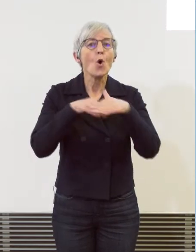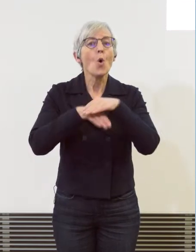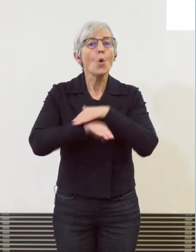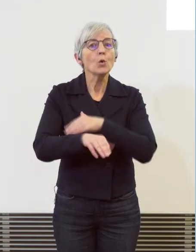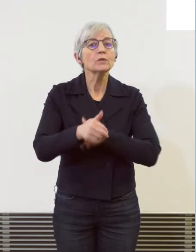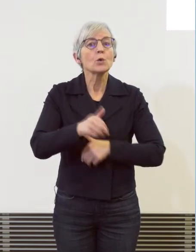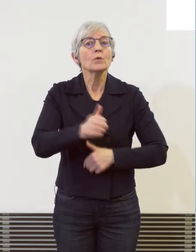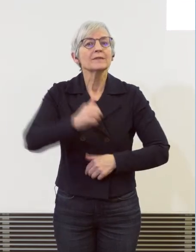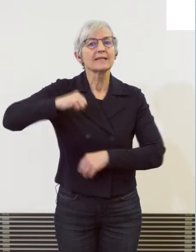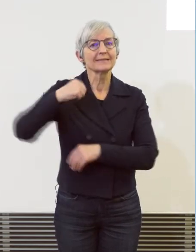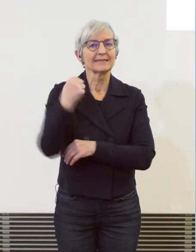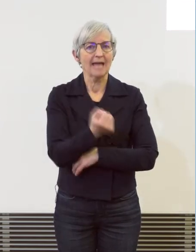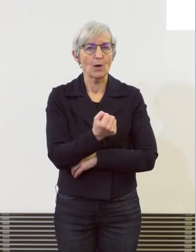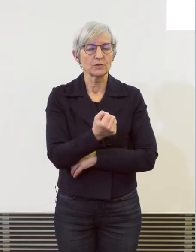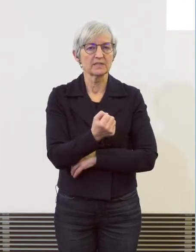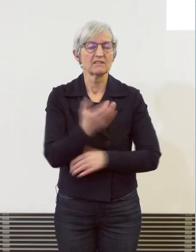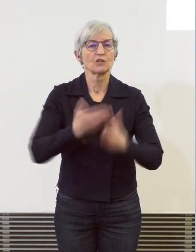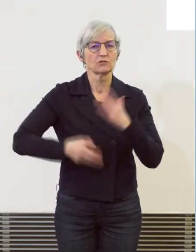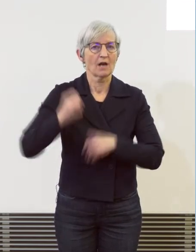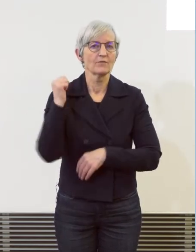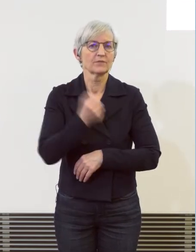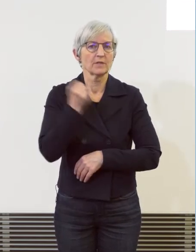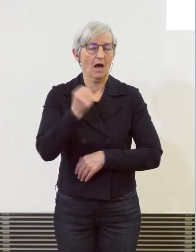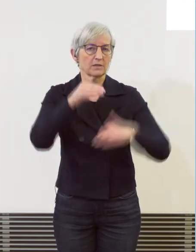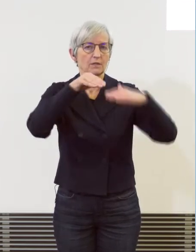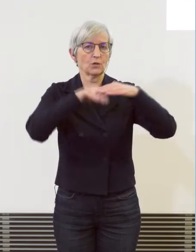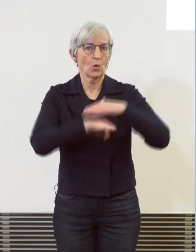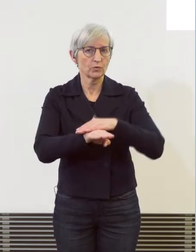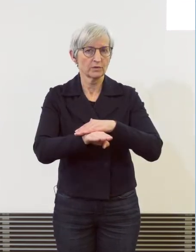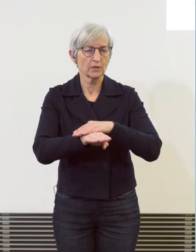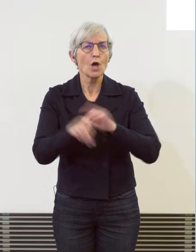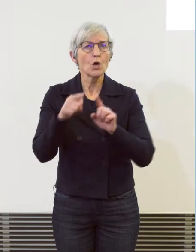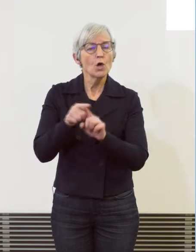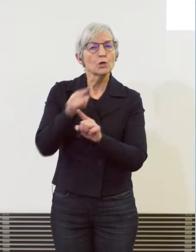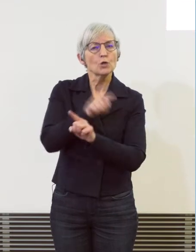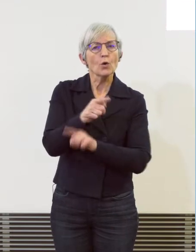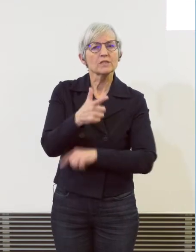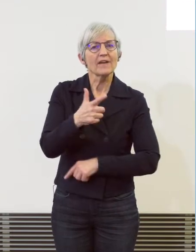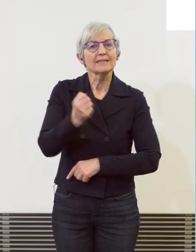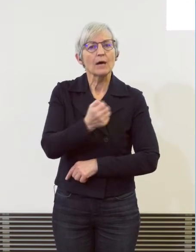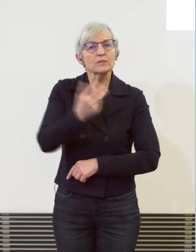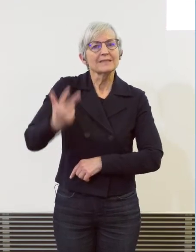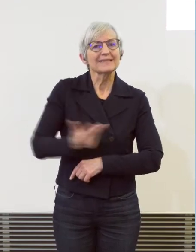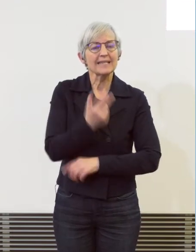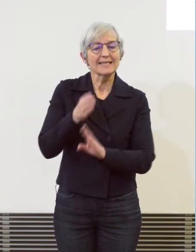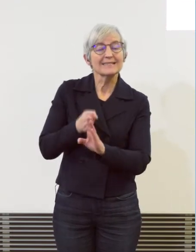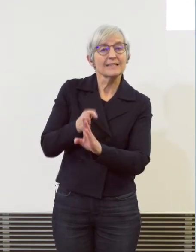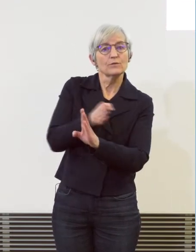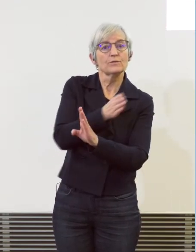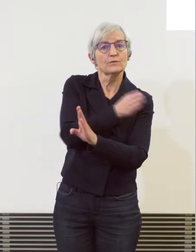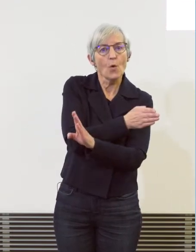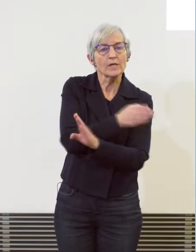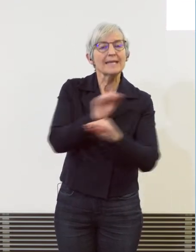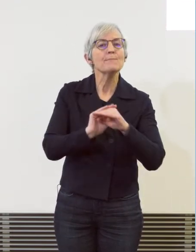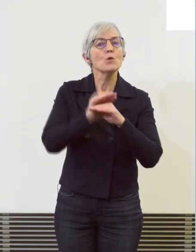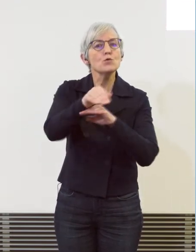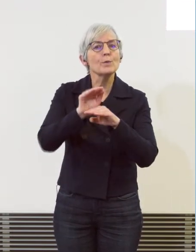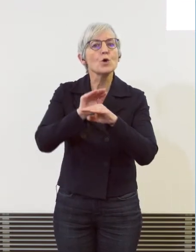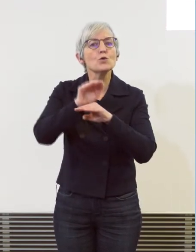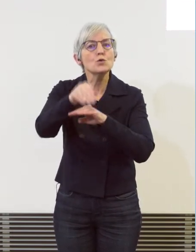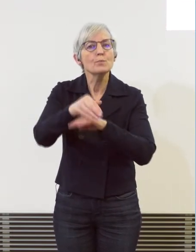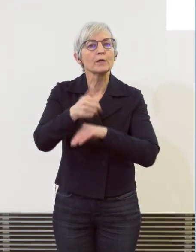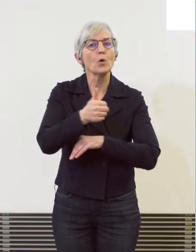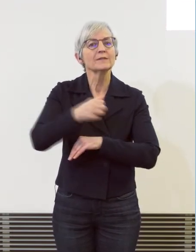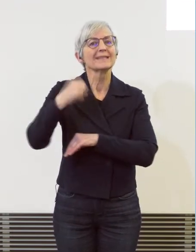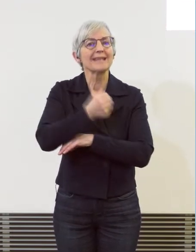Straftaten. Das ist wichtig, weil vor 2013 haben wir sehr oft sehr viel über 100'000 Straftaten gehabt.